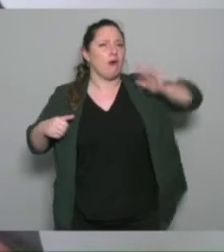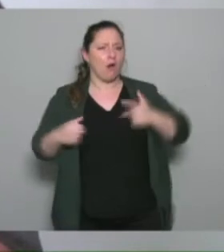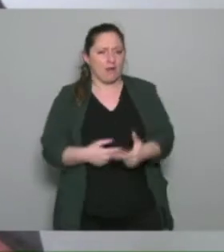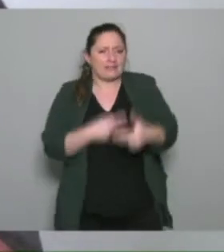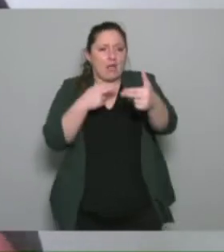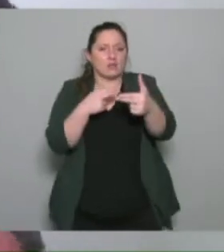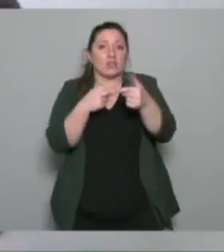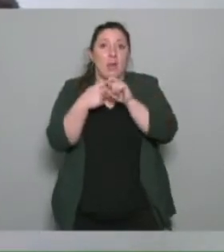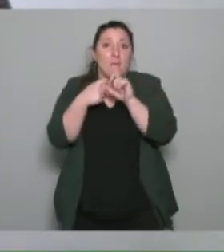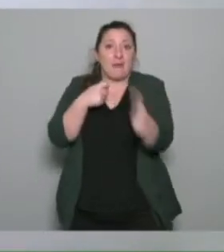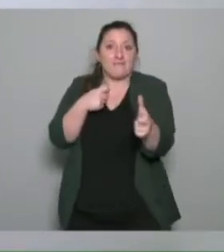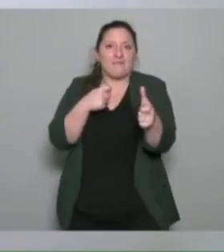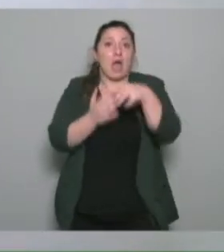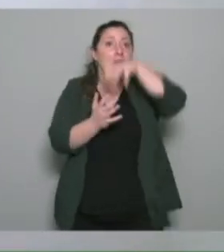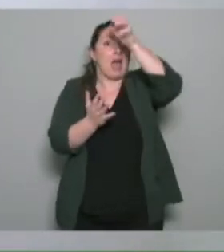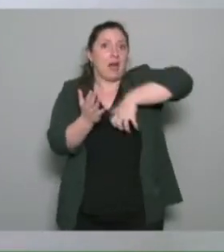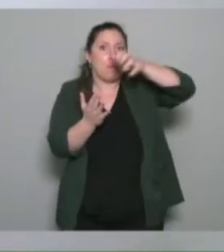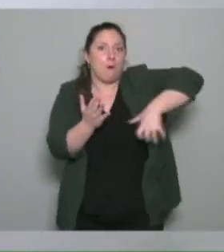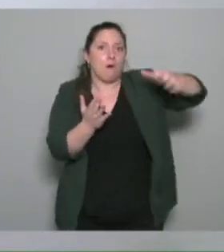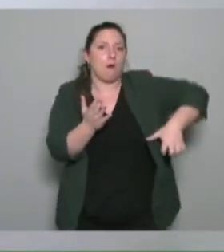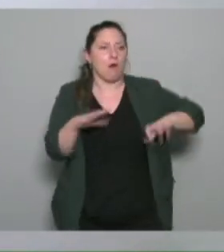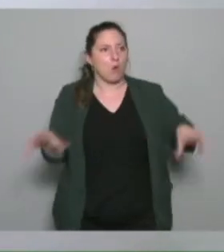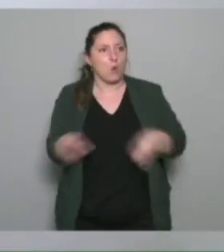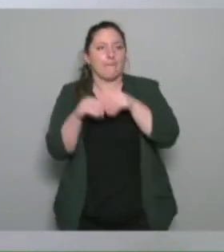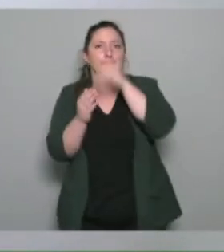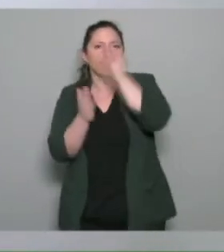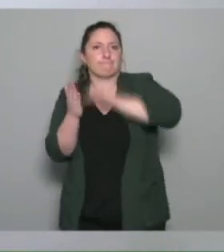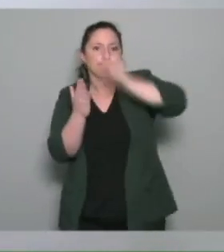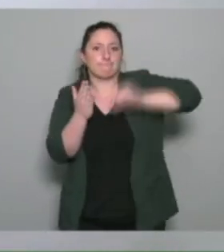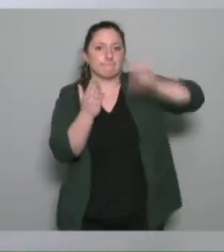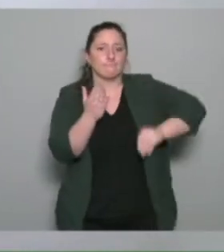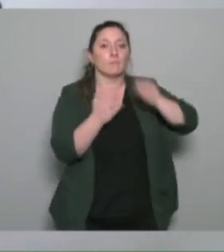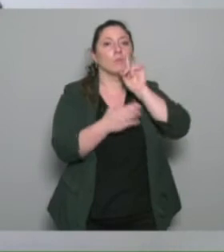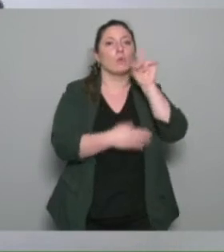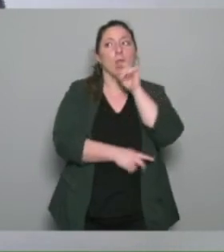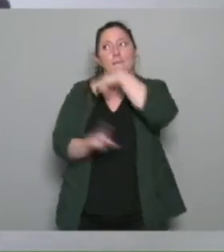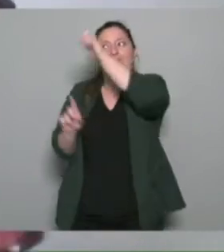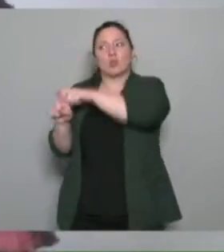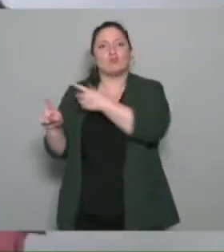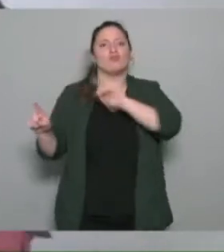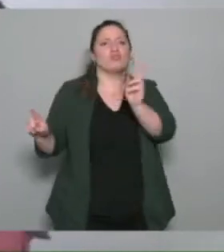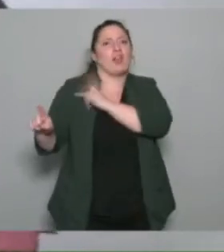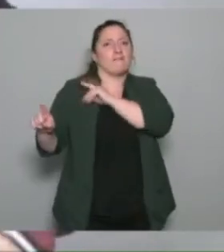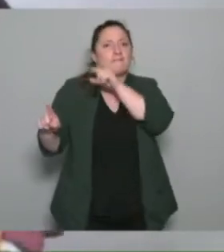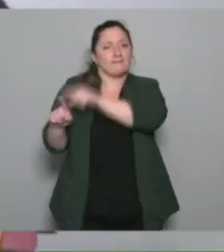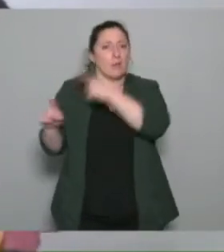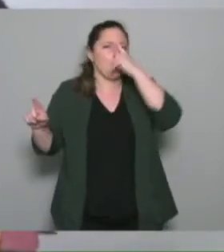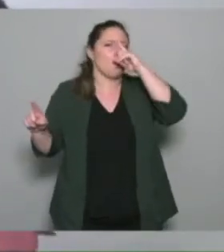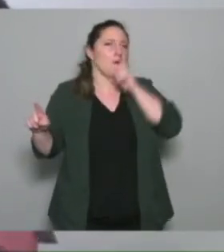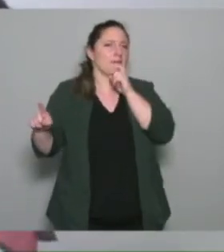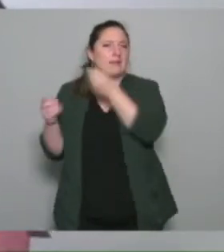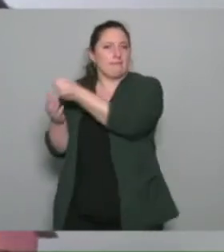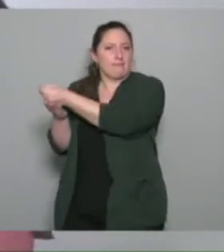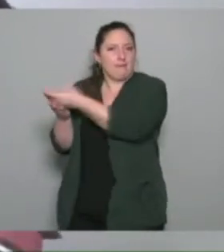patient parce que dans un entretien notre chef faisait un profit de chaque patient il nous le communiquait et il nous disait